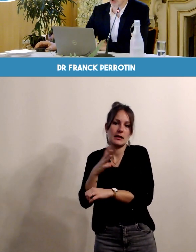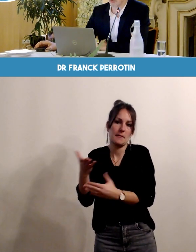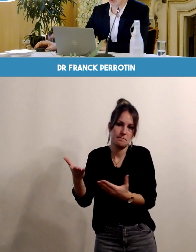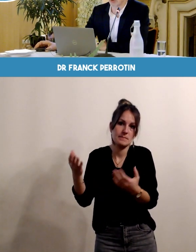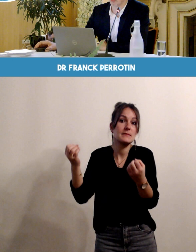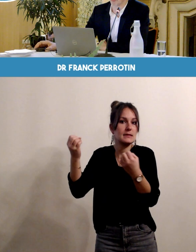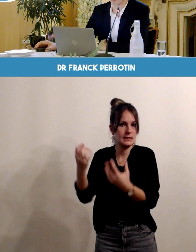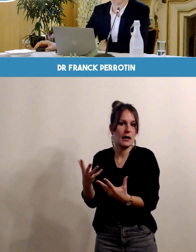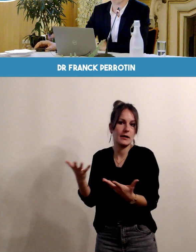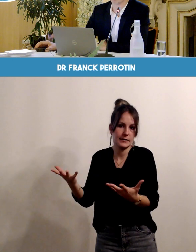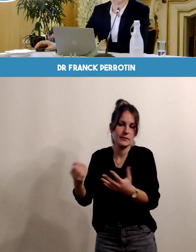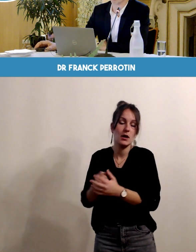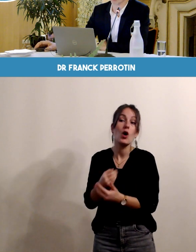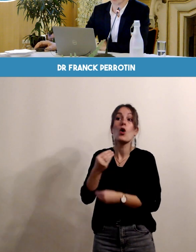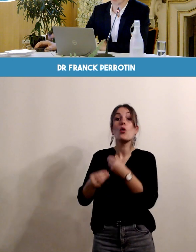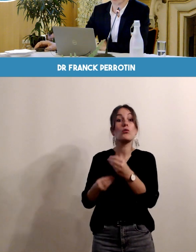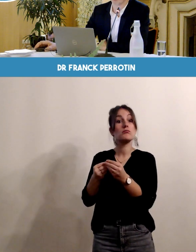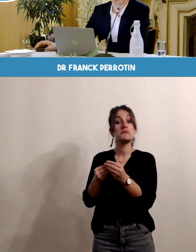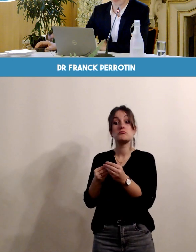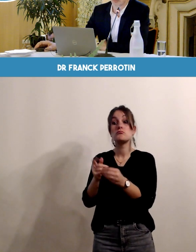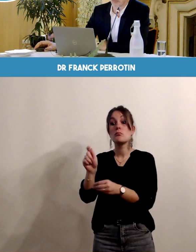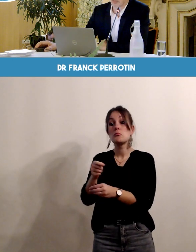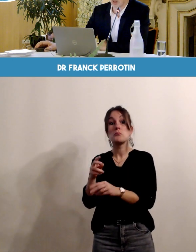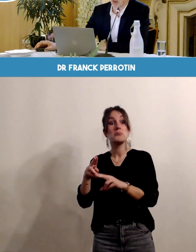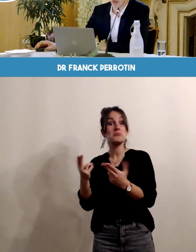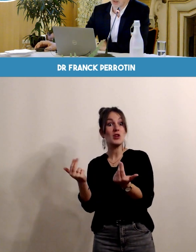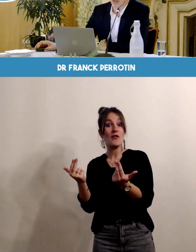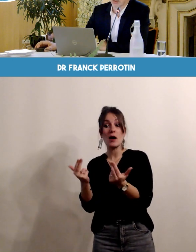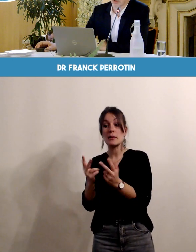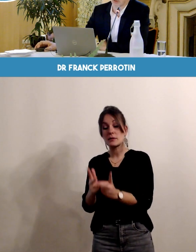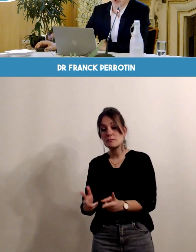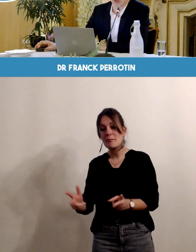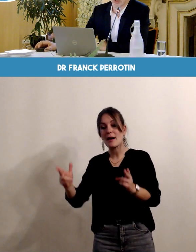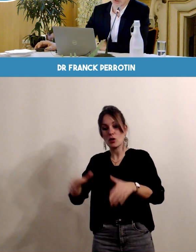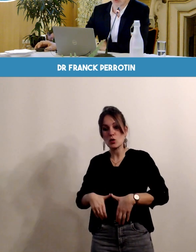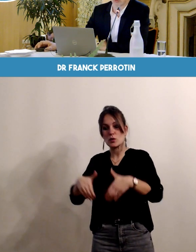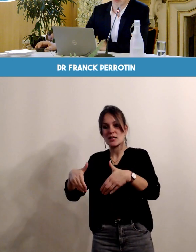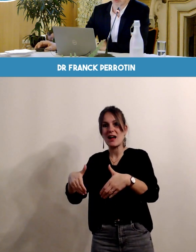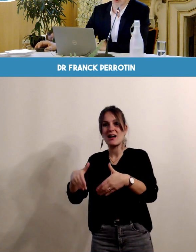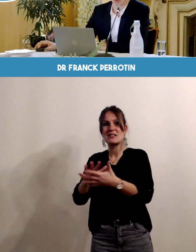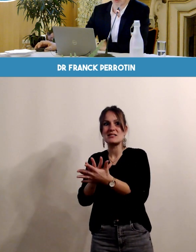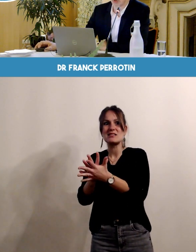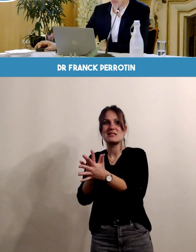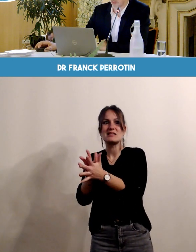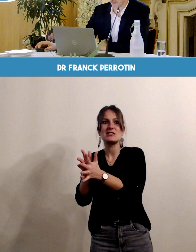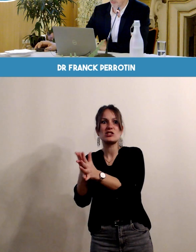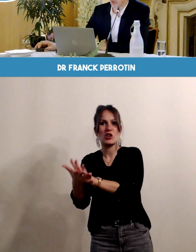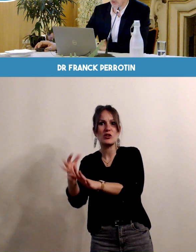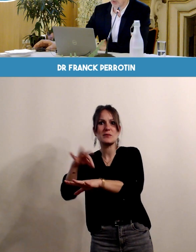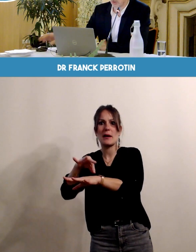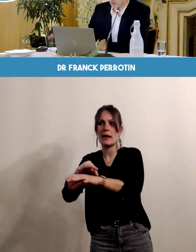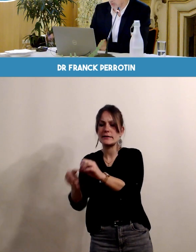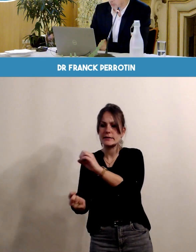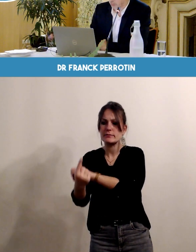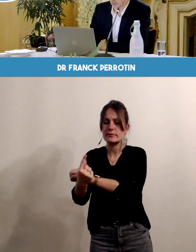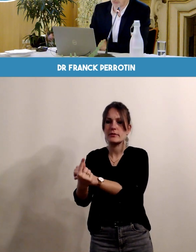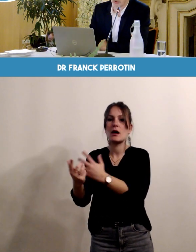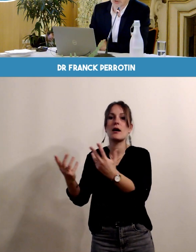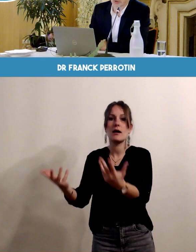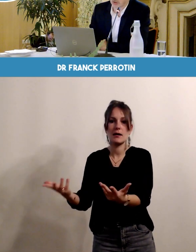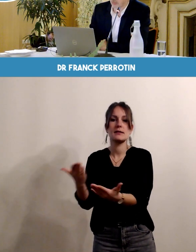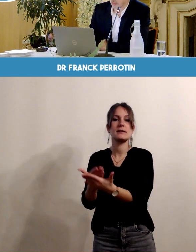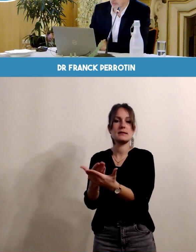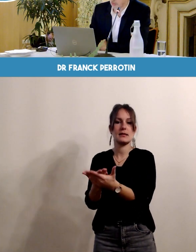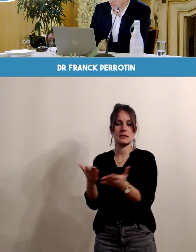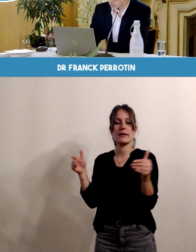des pathologies qui vont se développer au cours de la grossesse. Et c'est là que l'organisation change un petit peu et c'est ce sur